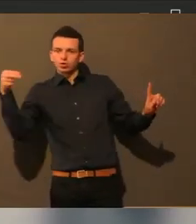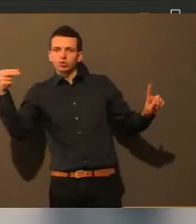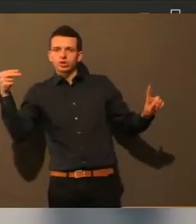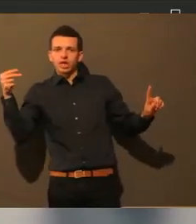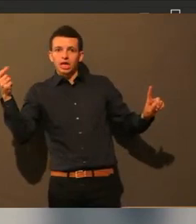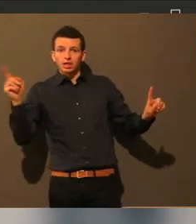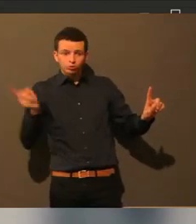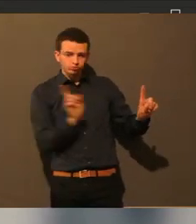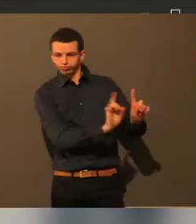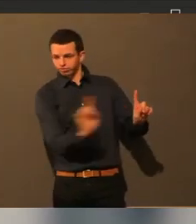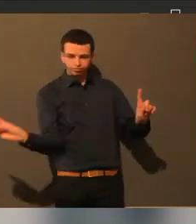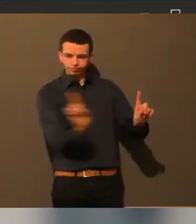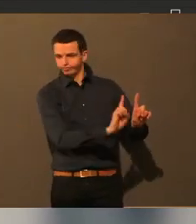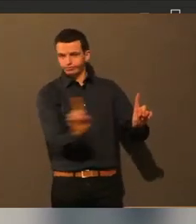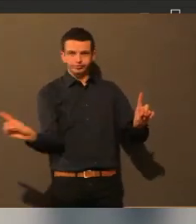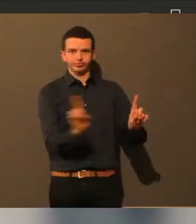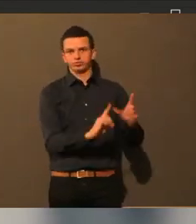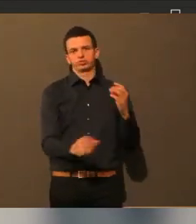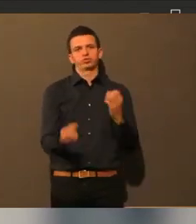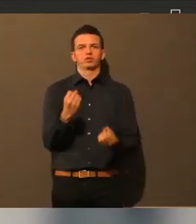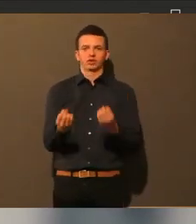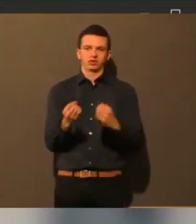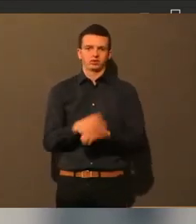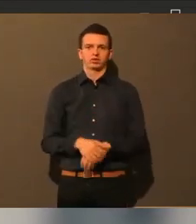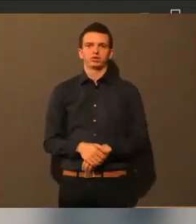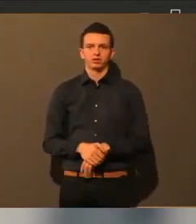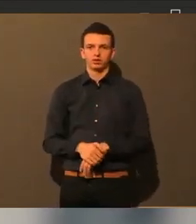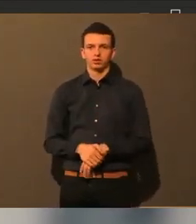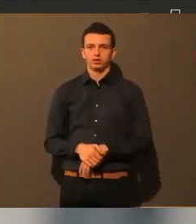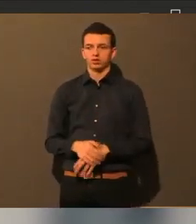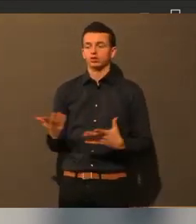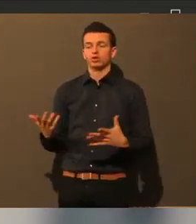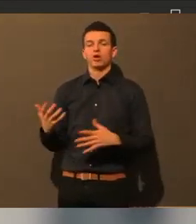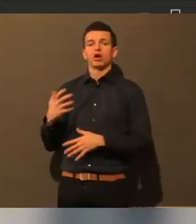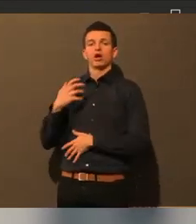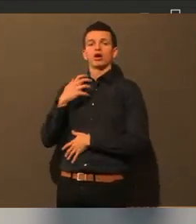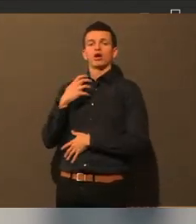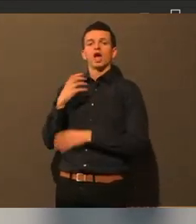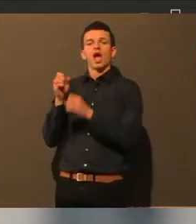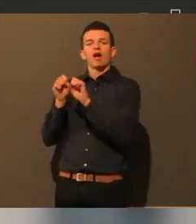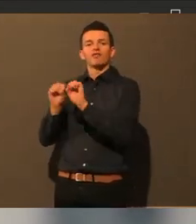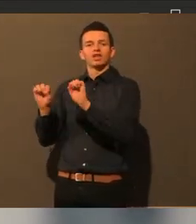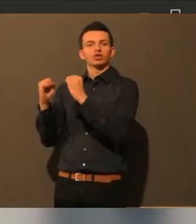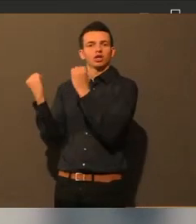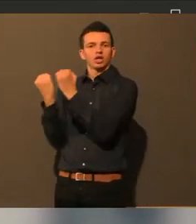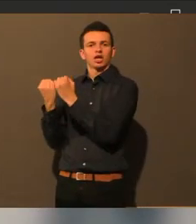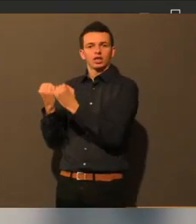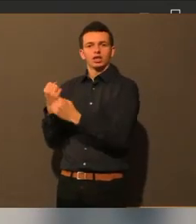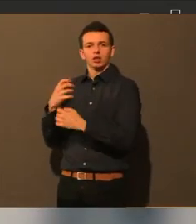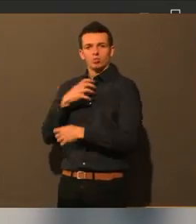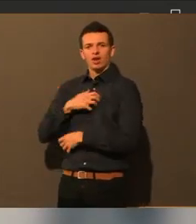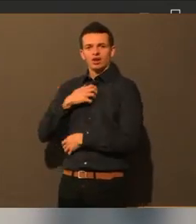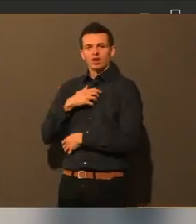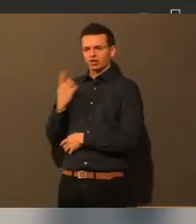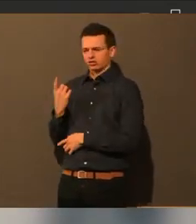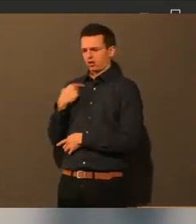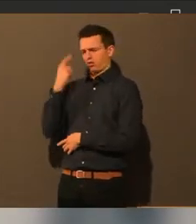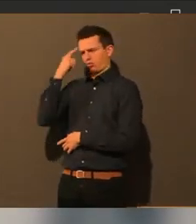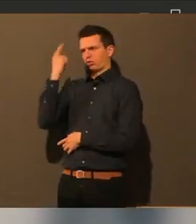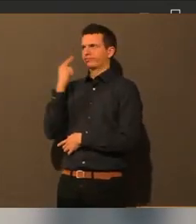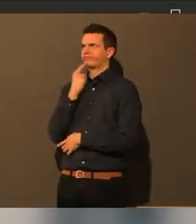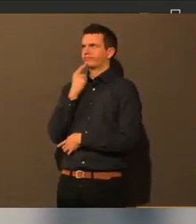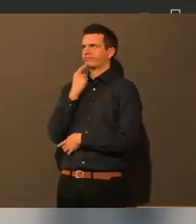irgendwie auch gesagt, von wegen zusätzliche Räume anmieten. Das kam ja, glaube ich, sogar auch aus irgendeinem Ministerium, ich glaube sogar aus dem Wirtschaftsministerium kam, bis wegen